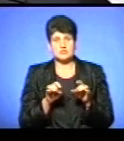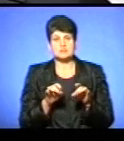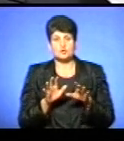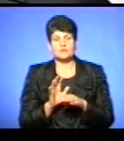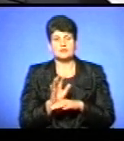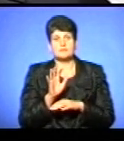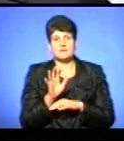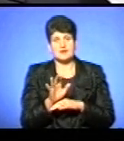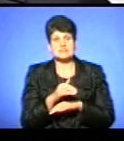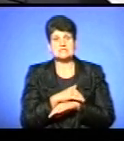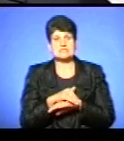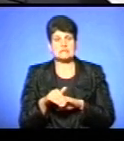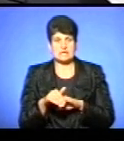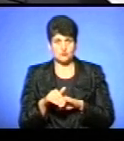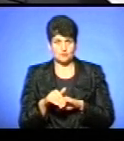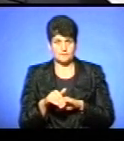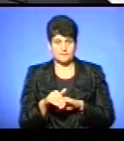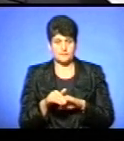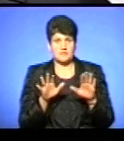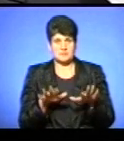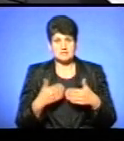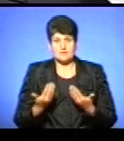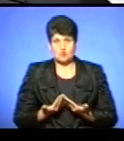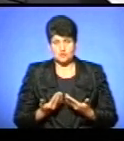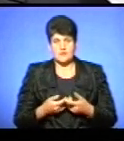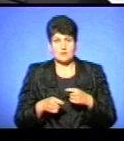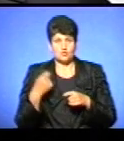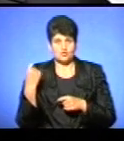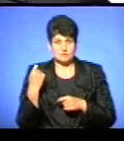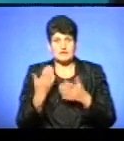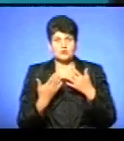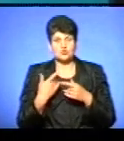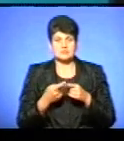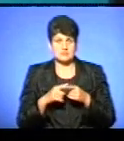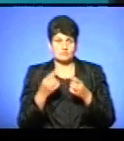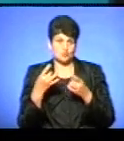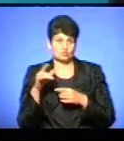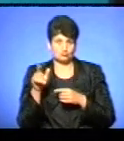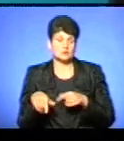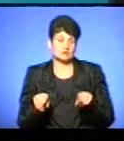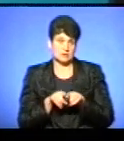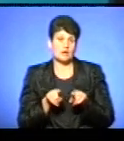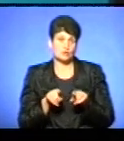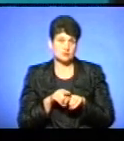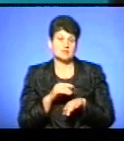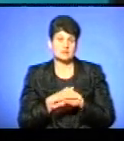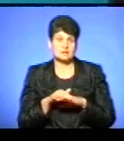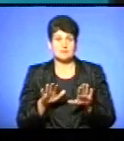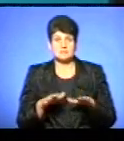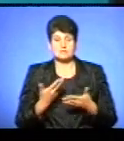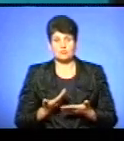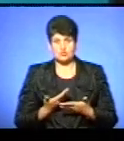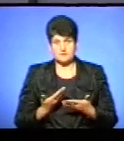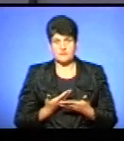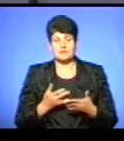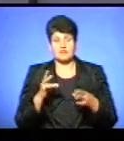направлятися за адресою місця проживання правопорушення. Якщо це фізична особа? Також за адресою місця проживання, яке